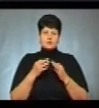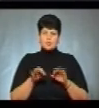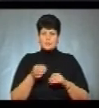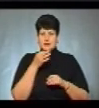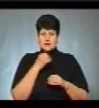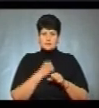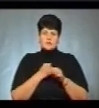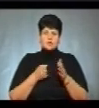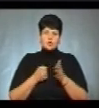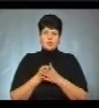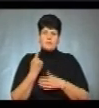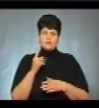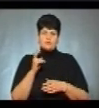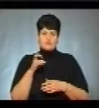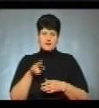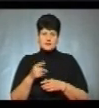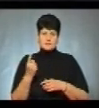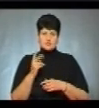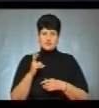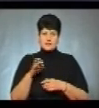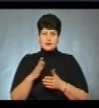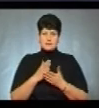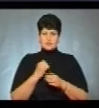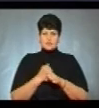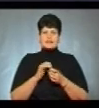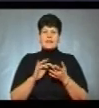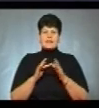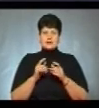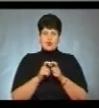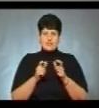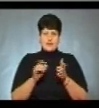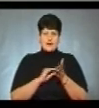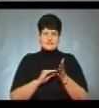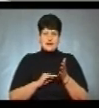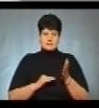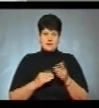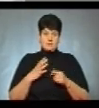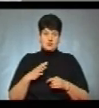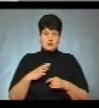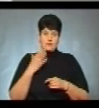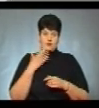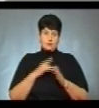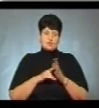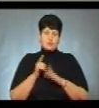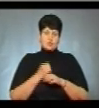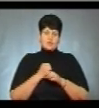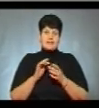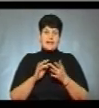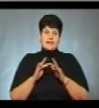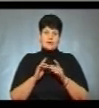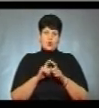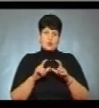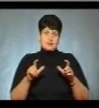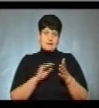до 1 квітня. З 1 квітня має працювати електронні рецепти. А тепер чекаємо, коли запуститься програма електронні